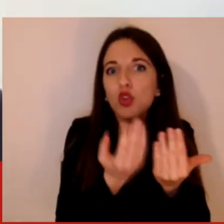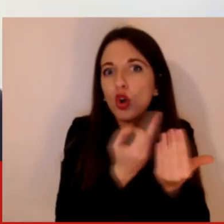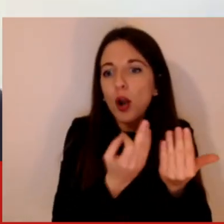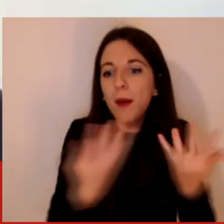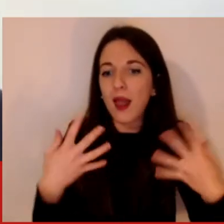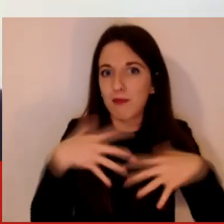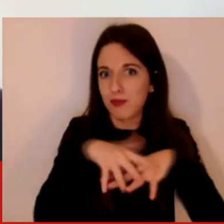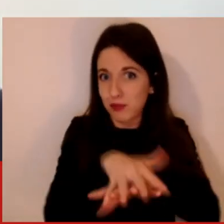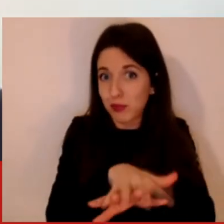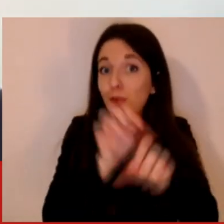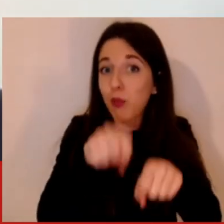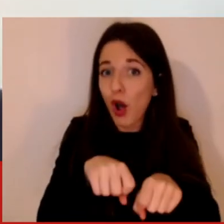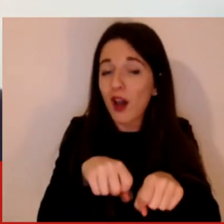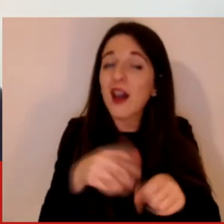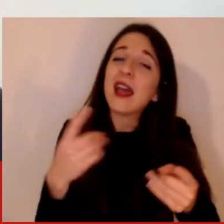digitalizzazione.